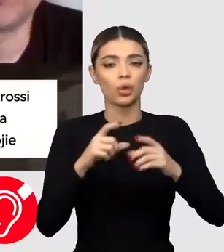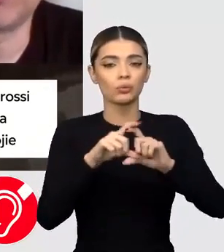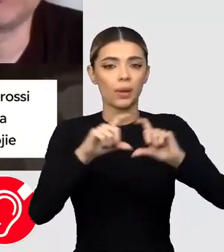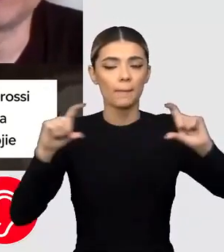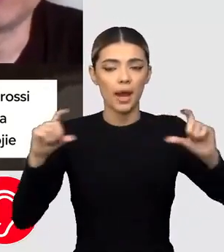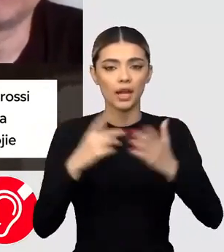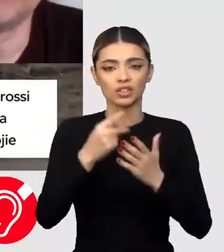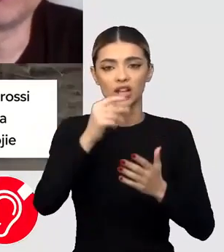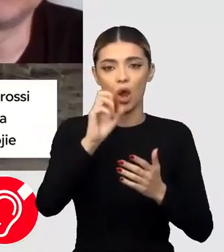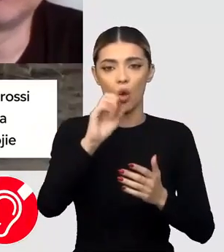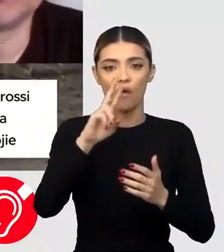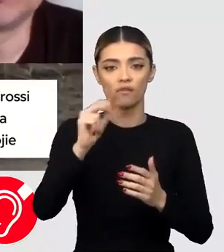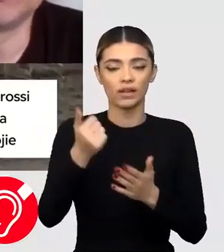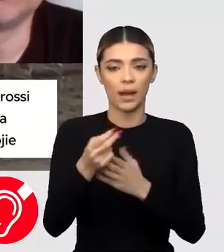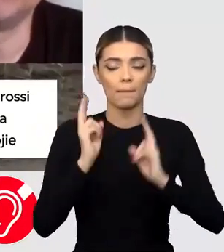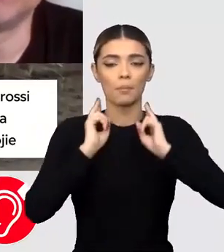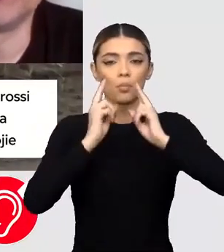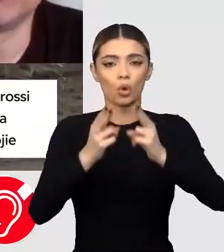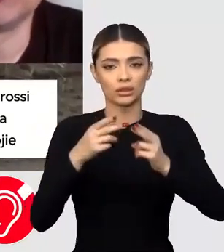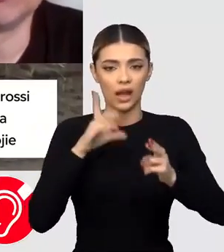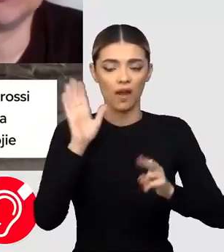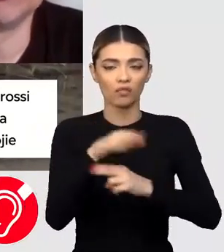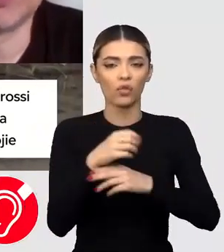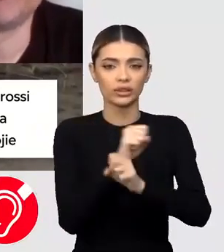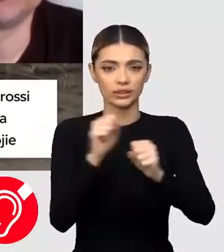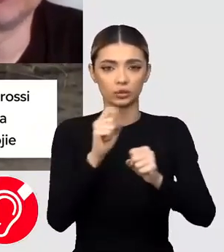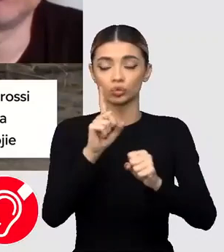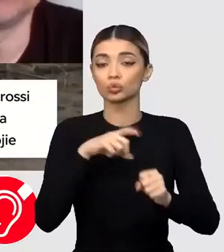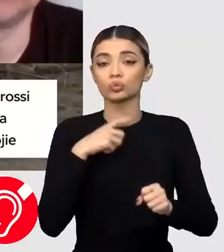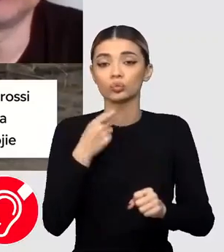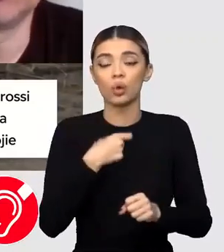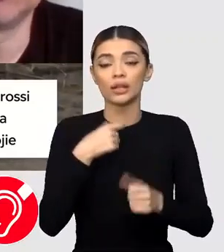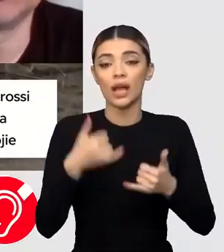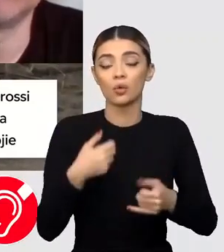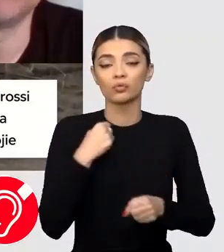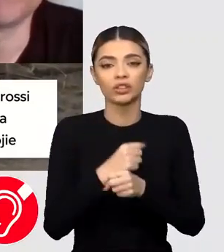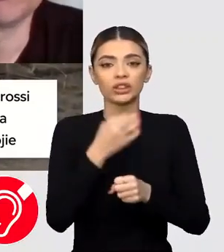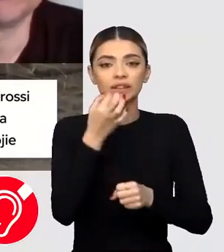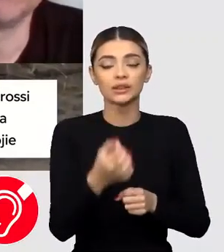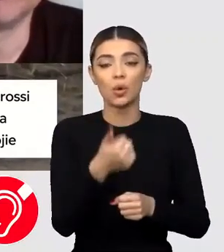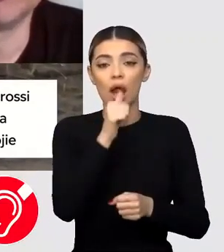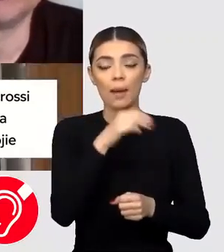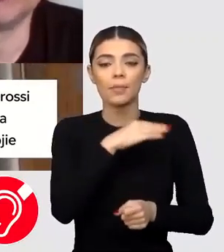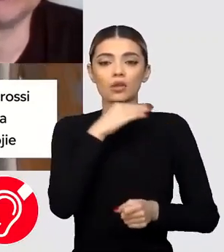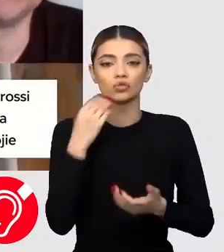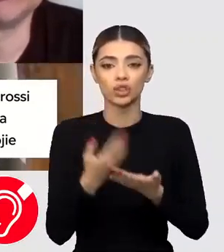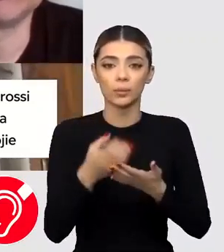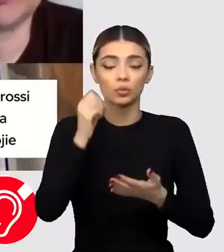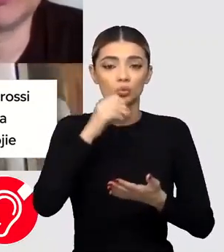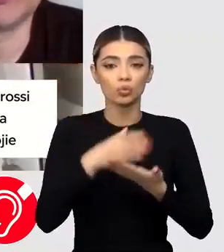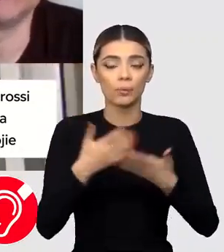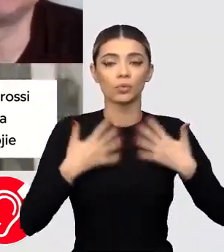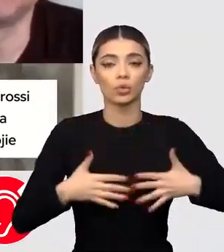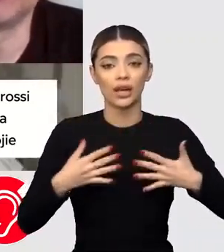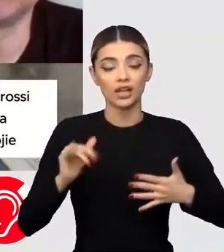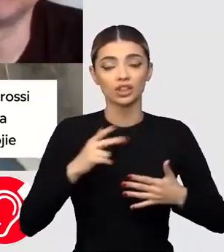Cahovca nu mai asigură nivelul de apă cerut și în viitor